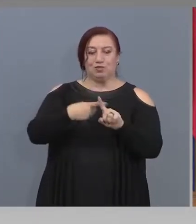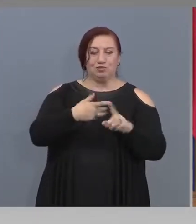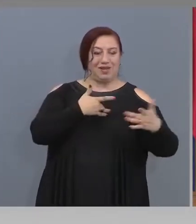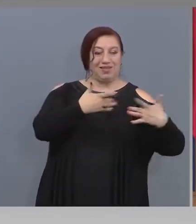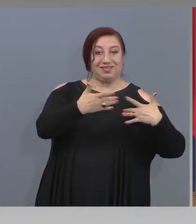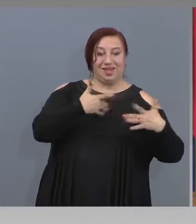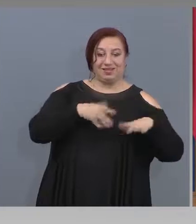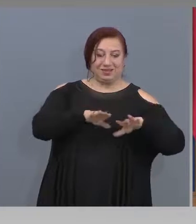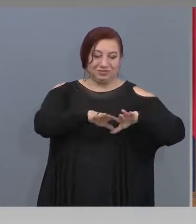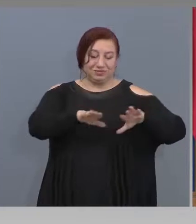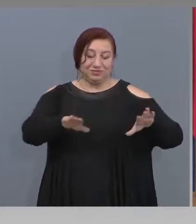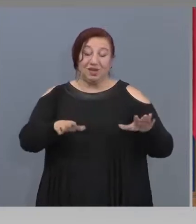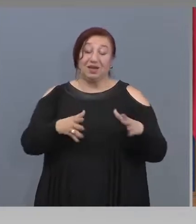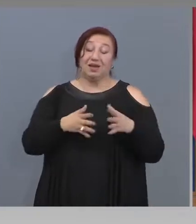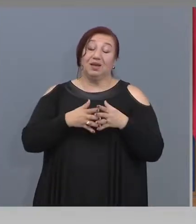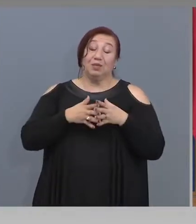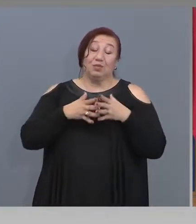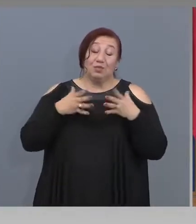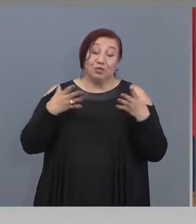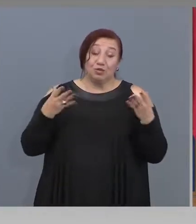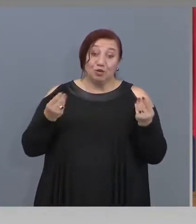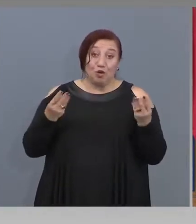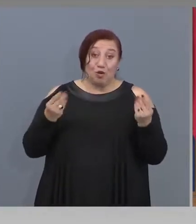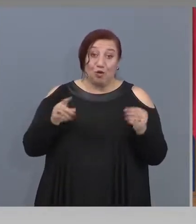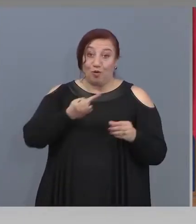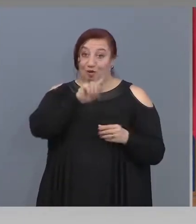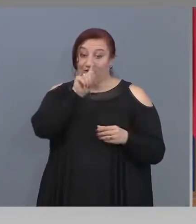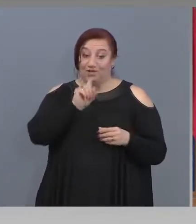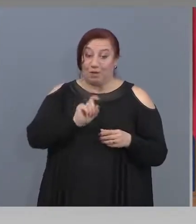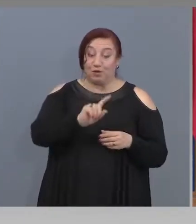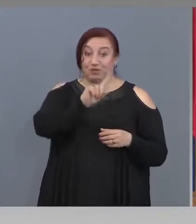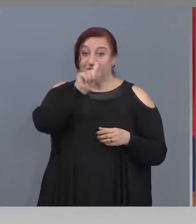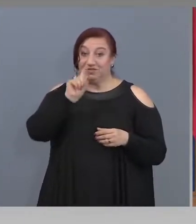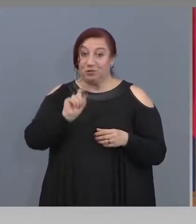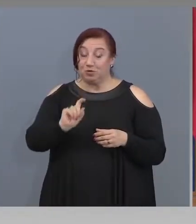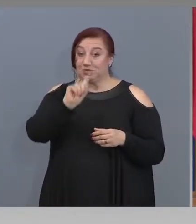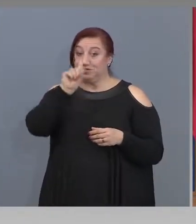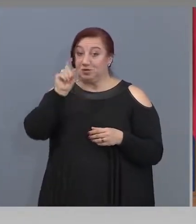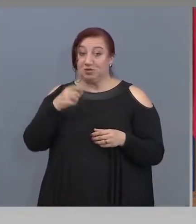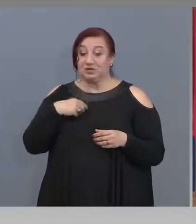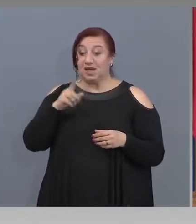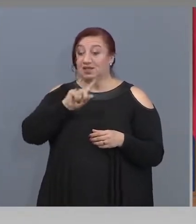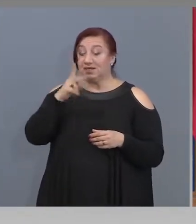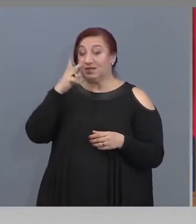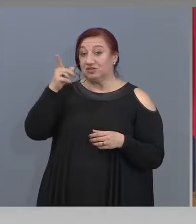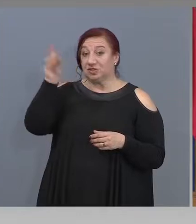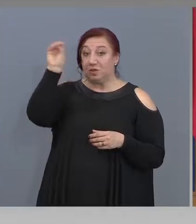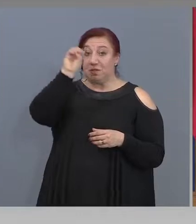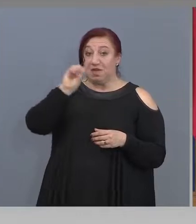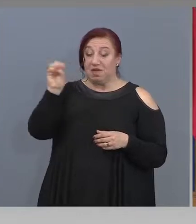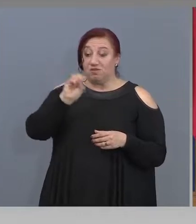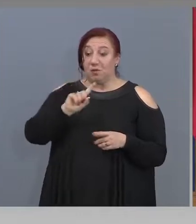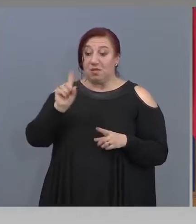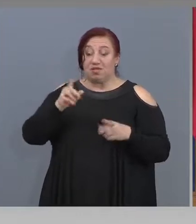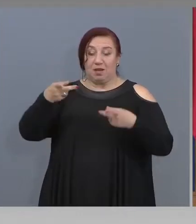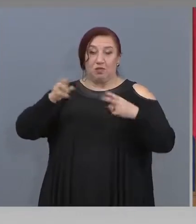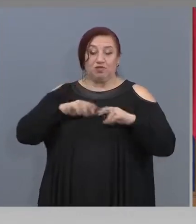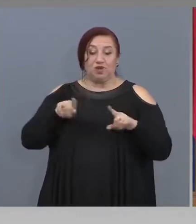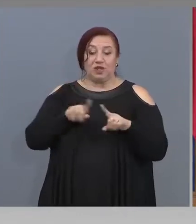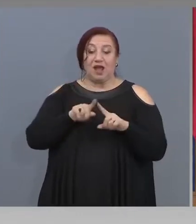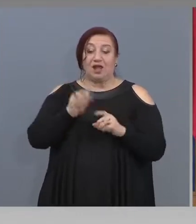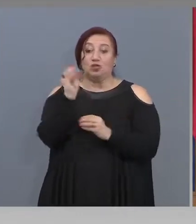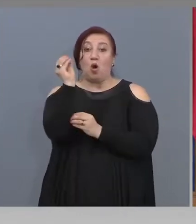въпросите. Не виждаме в Европа все още отговор. Ние сме като... в момента като едно новородено и